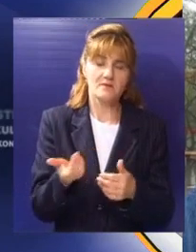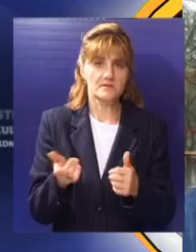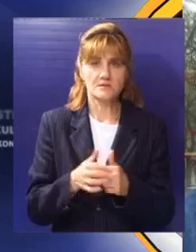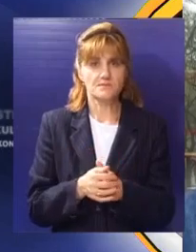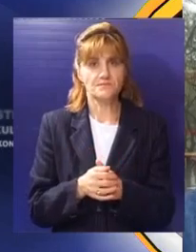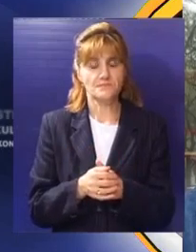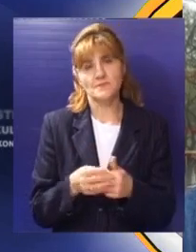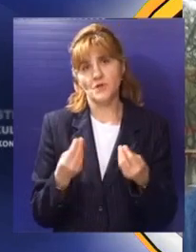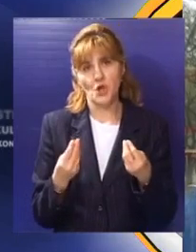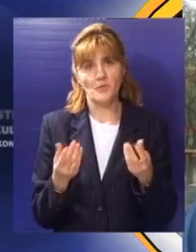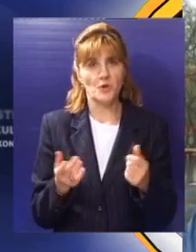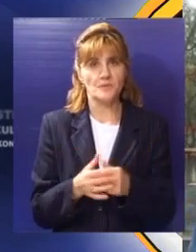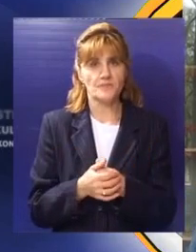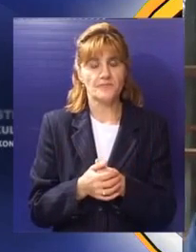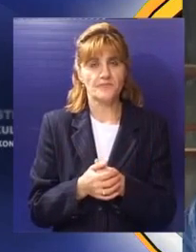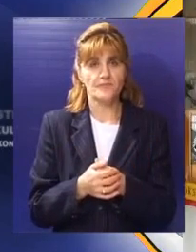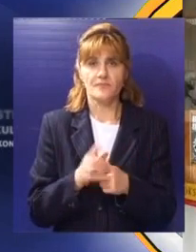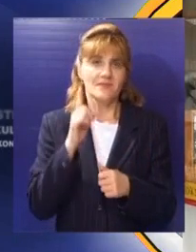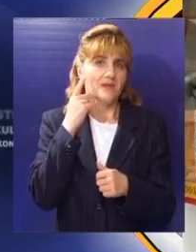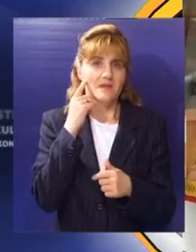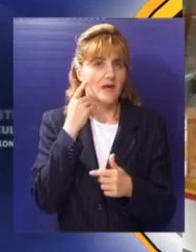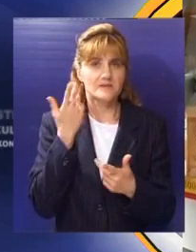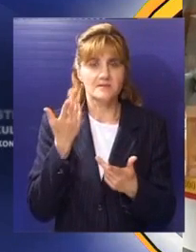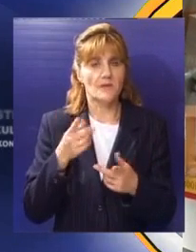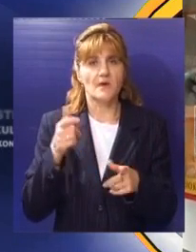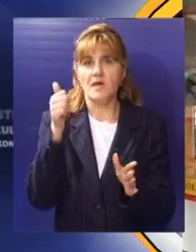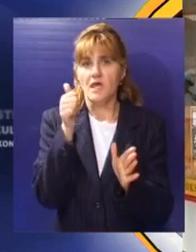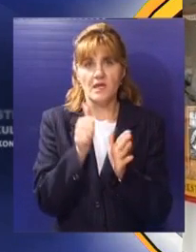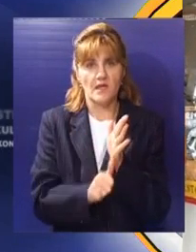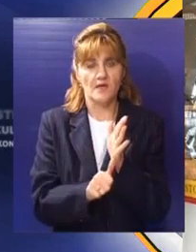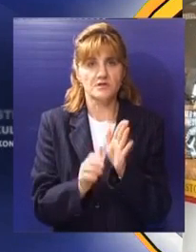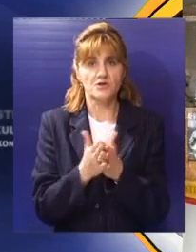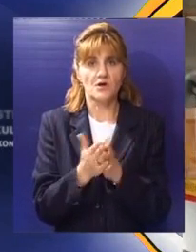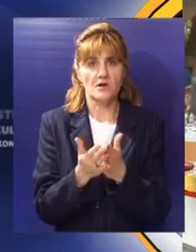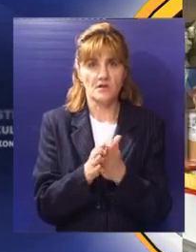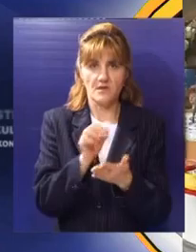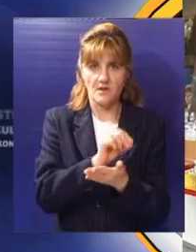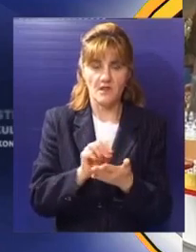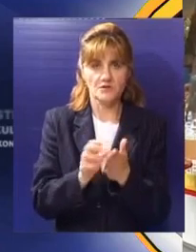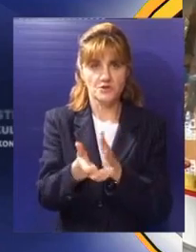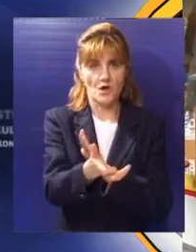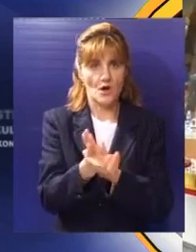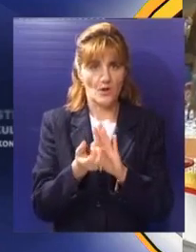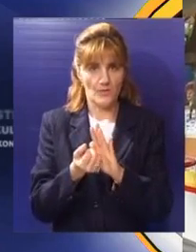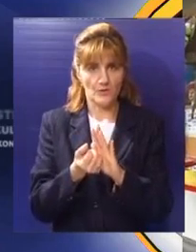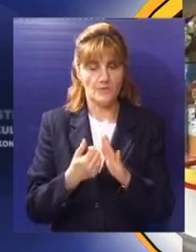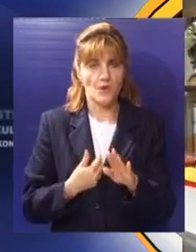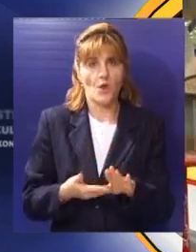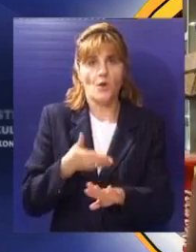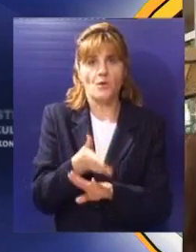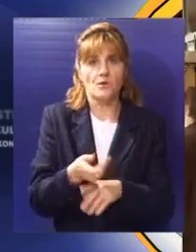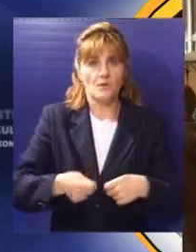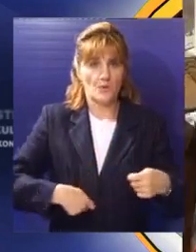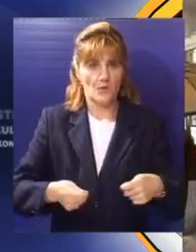svakako, ali dobro je. Ne zem ni sama. Najjednostavnije mi je knjižica, podignem i